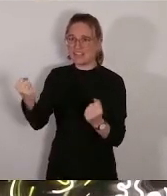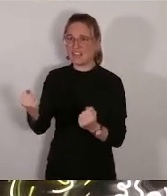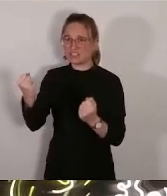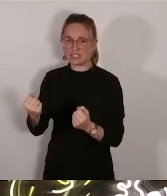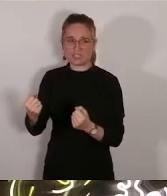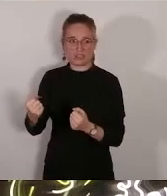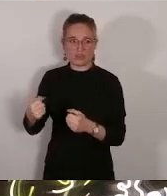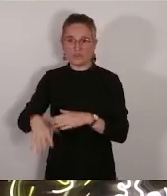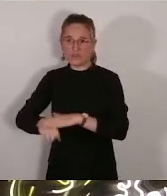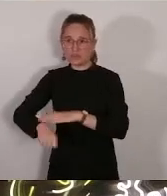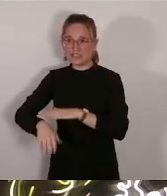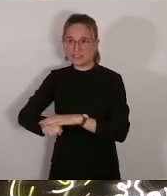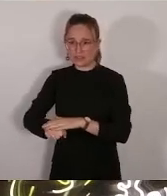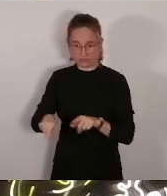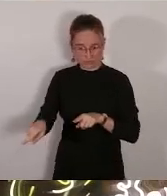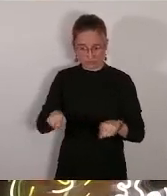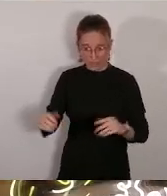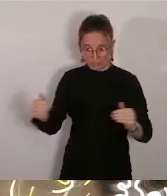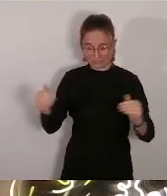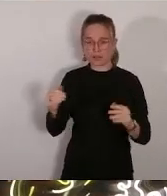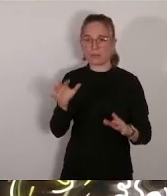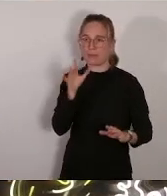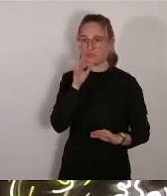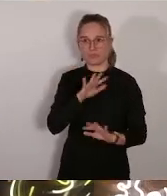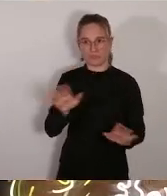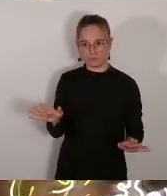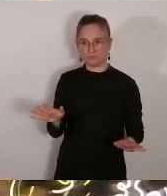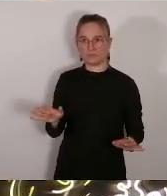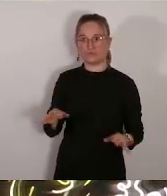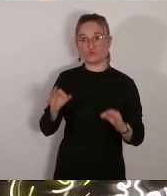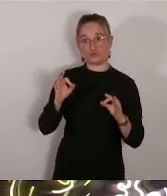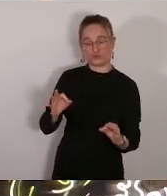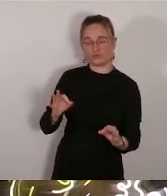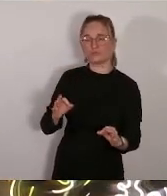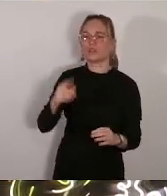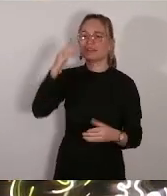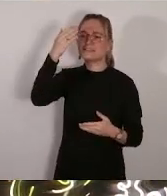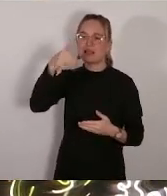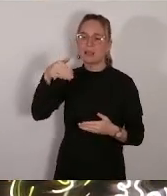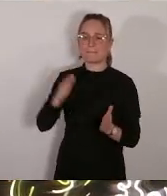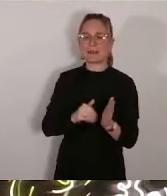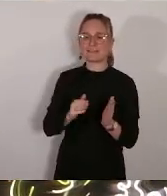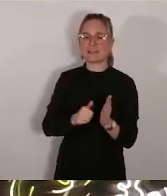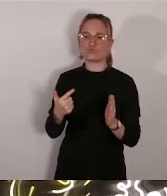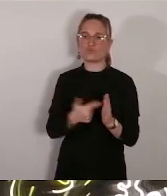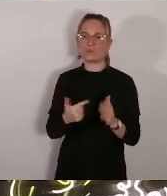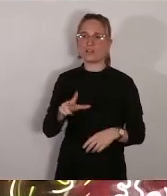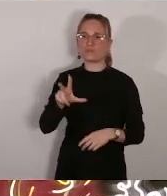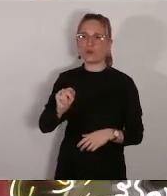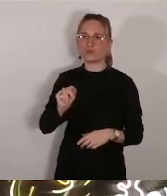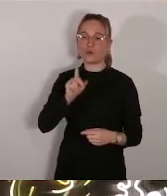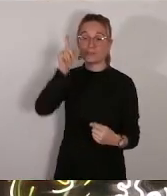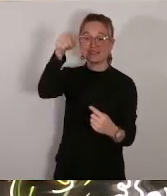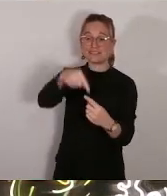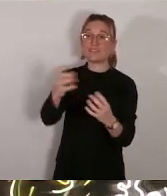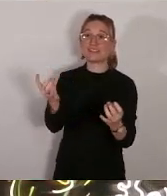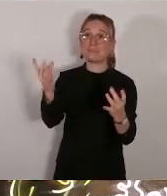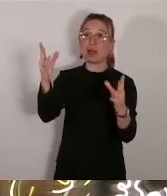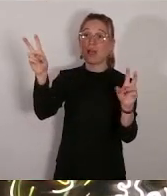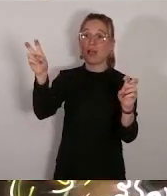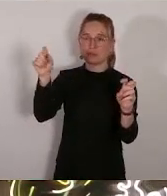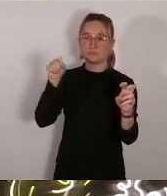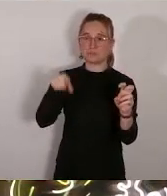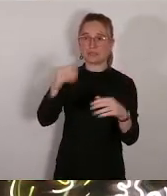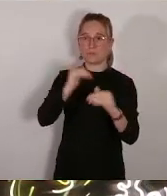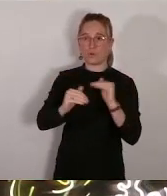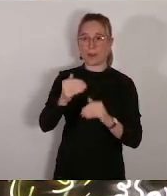objectifs ambitieux dans sa stratégie Marseille 2030, objectif climat, visant à obtenir 36% de son énergie à